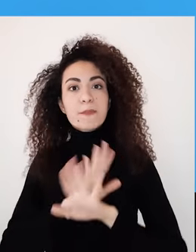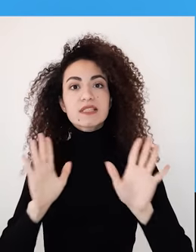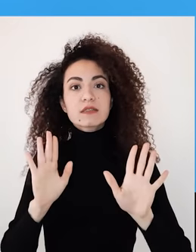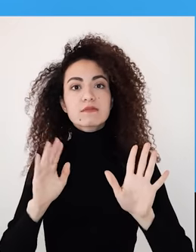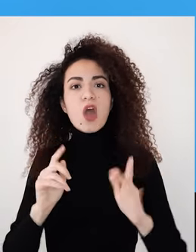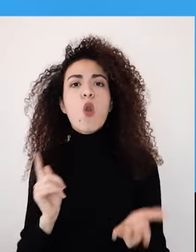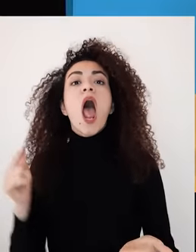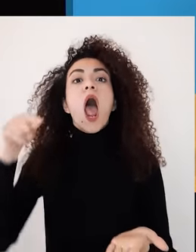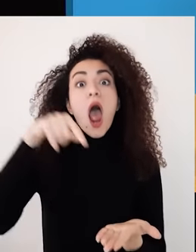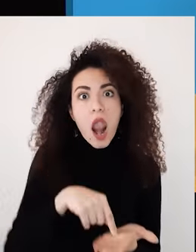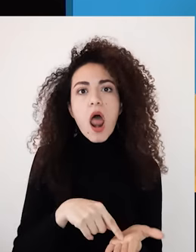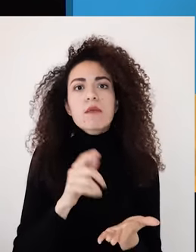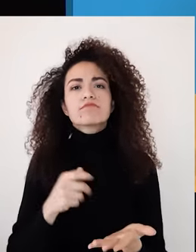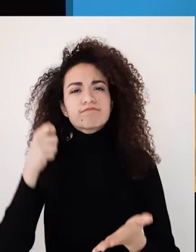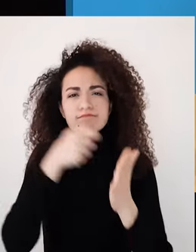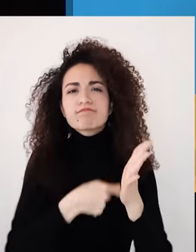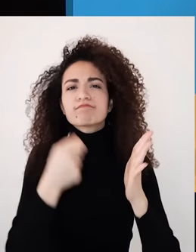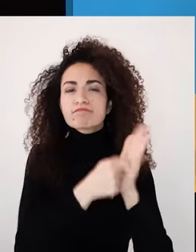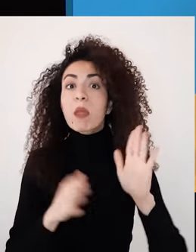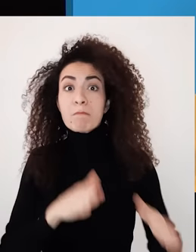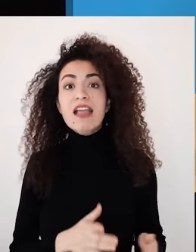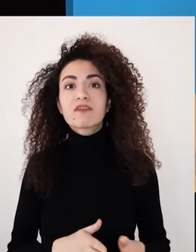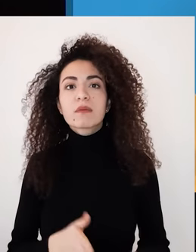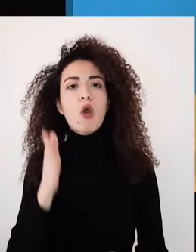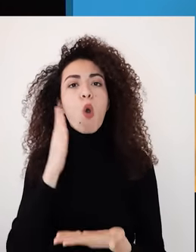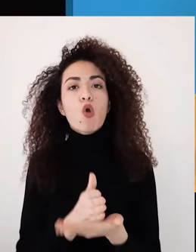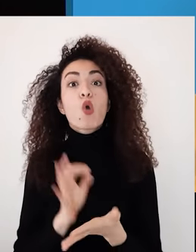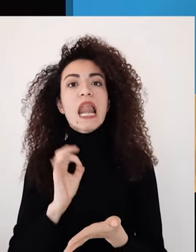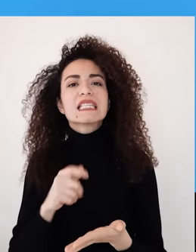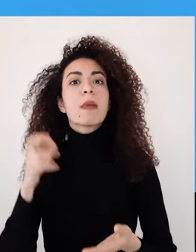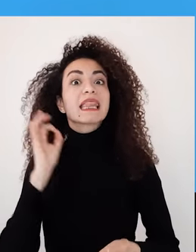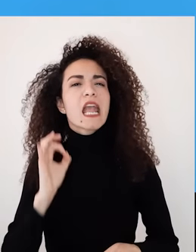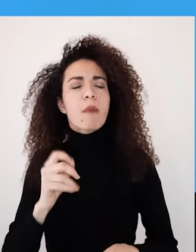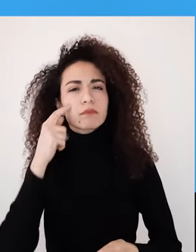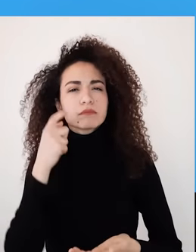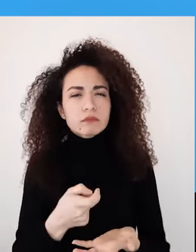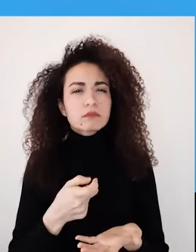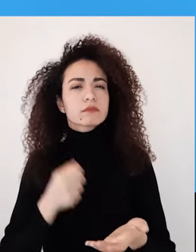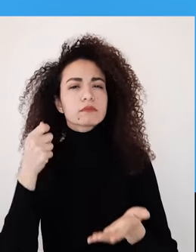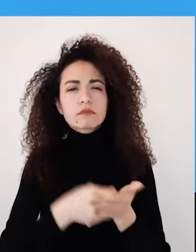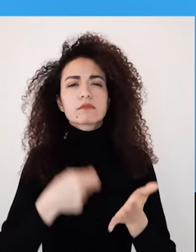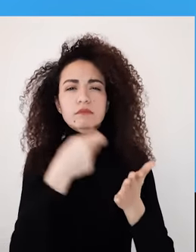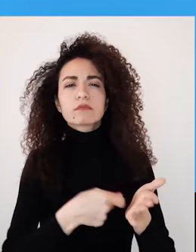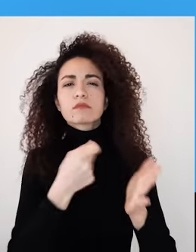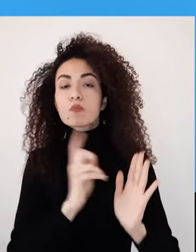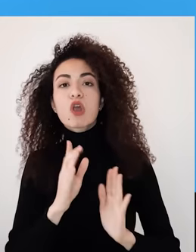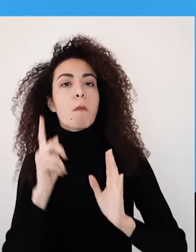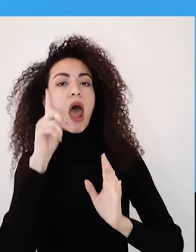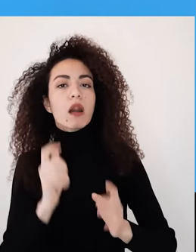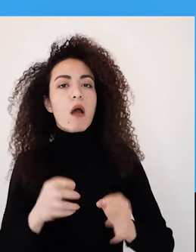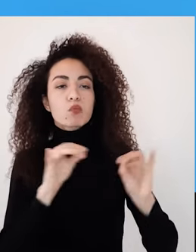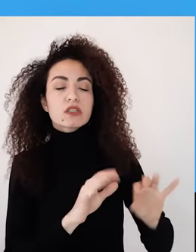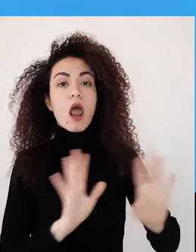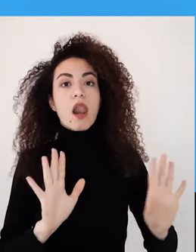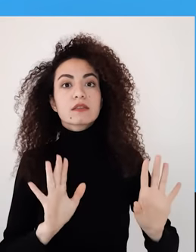زالت مستمرة لليوم لأن الحقوق تتطلب متابعة مستمرة هاي المسيرة بتعطينا فكرة كيف أنه عمل